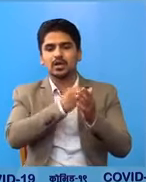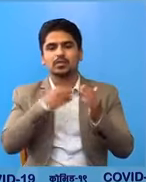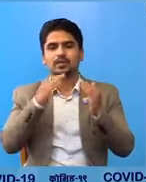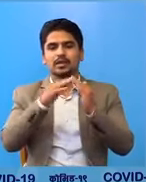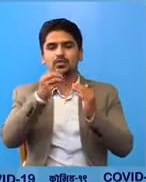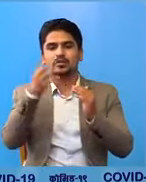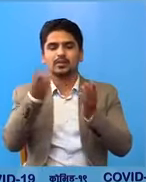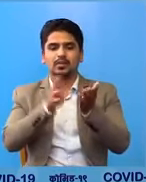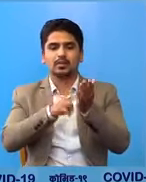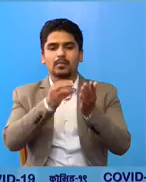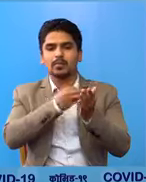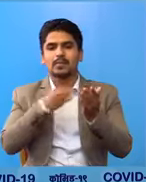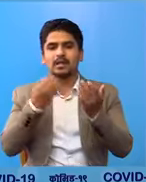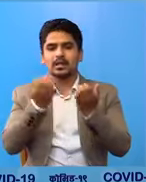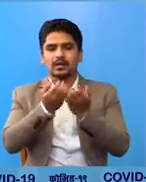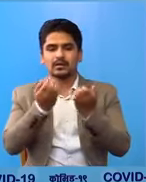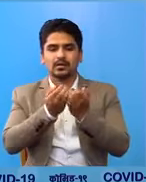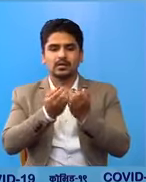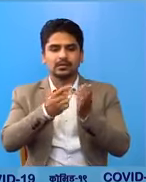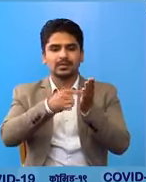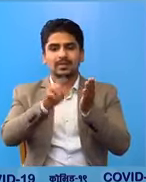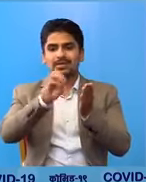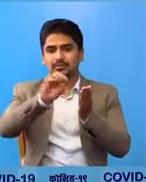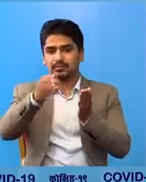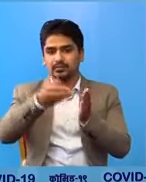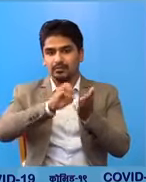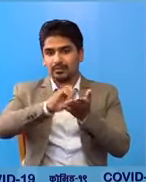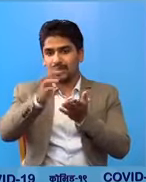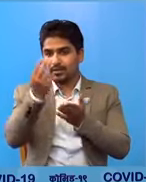सुरिखेत मा थप उपचार का लागी रिफर गरिये को